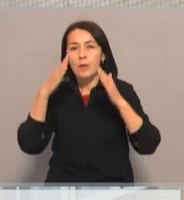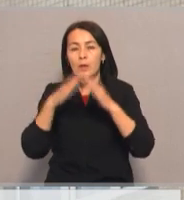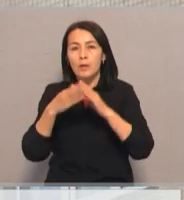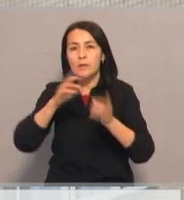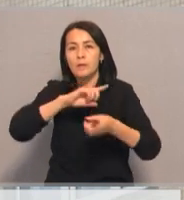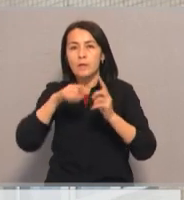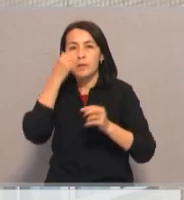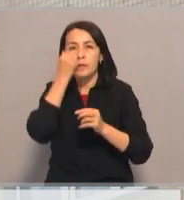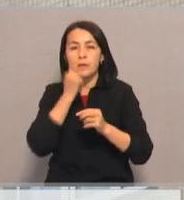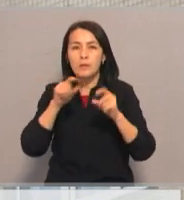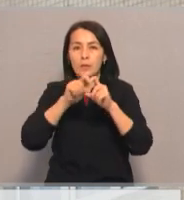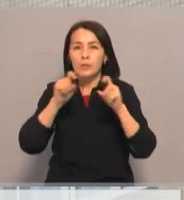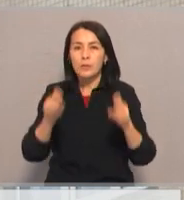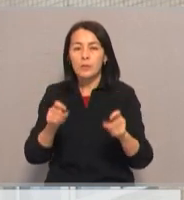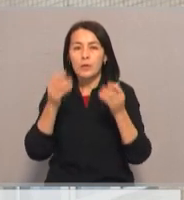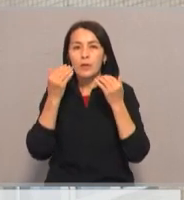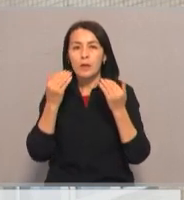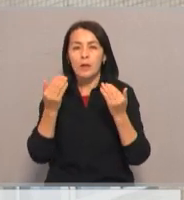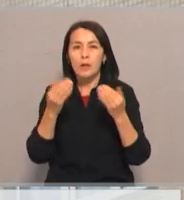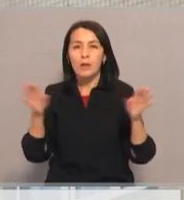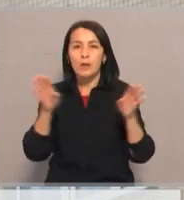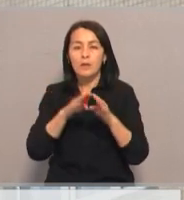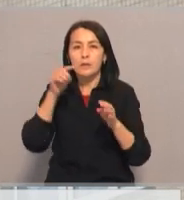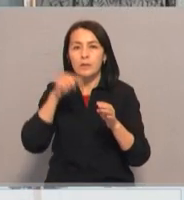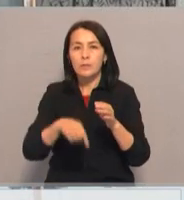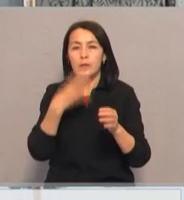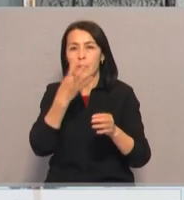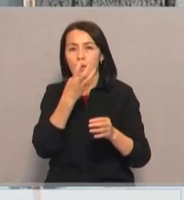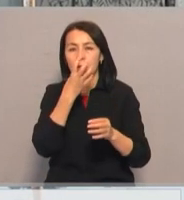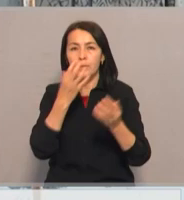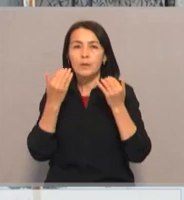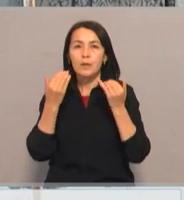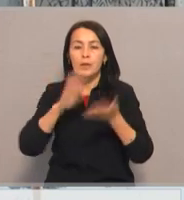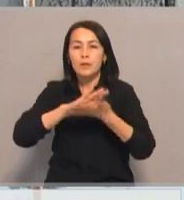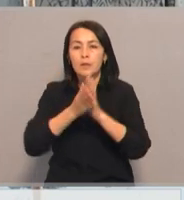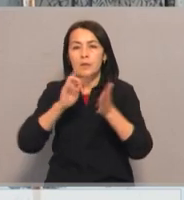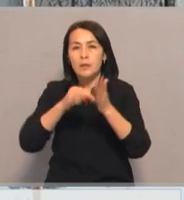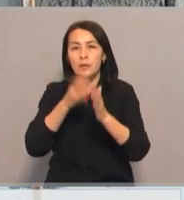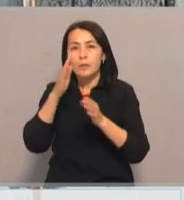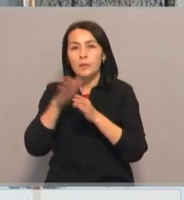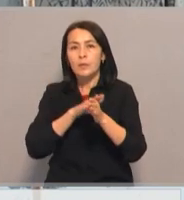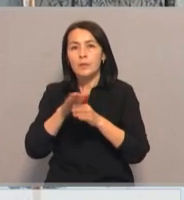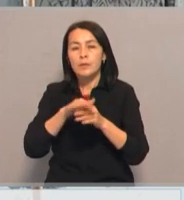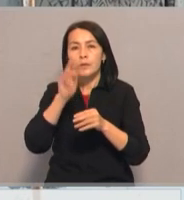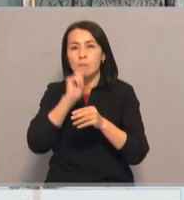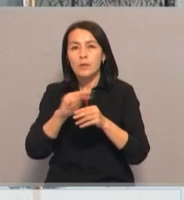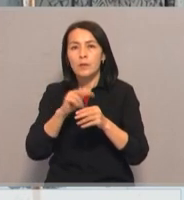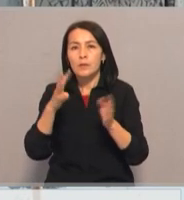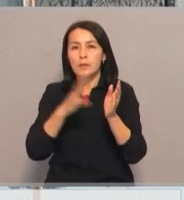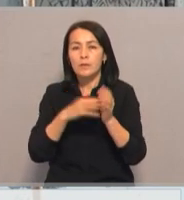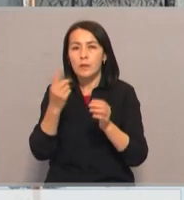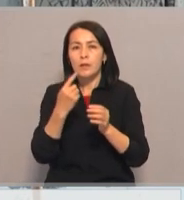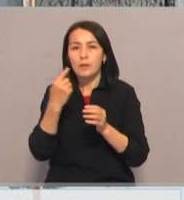заменить изношенные вертикальные колонны в системах внутреннего отопления. Согласно плану, будет проведён текущий ремонт 9